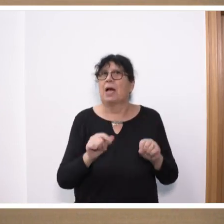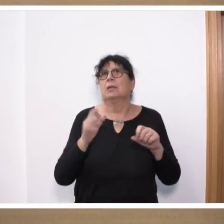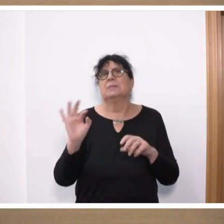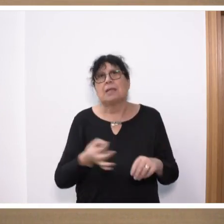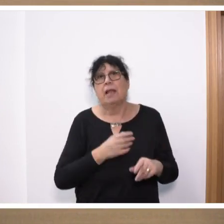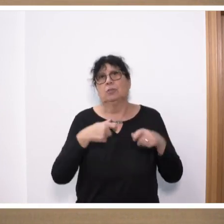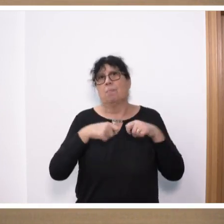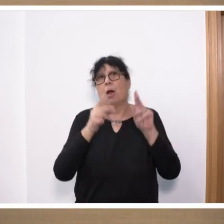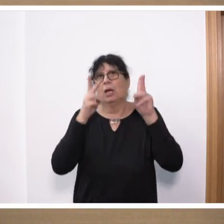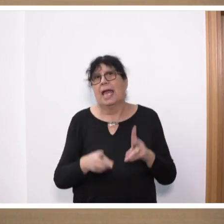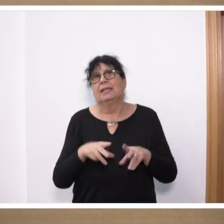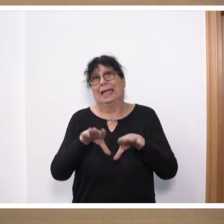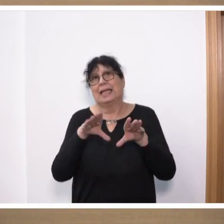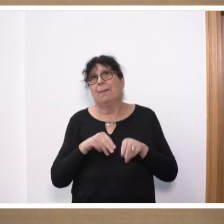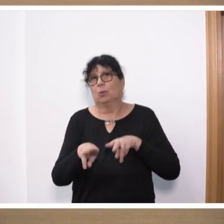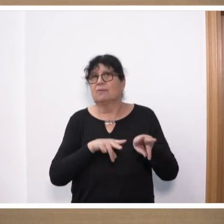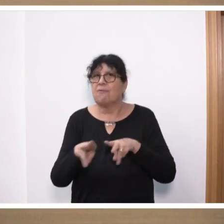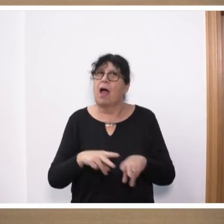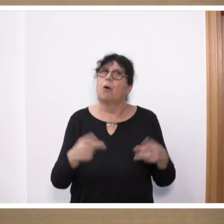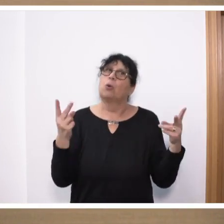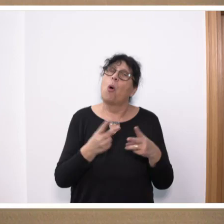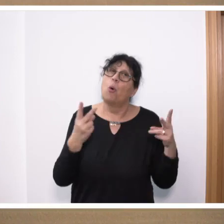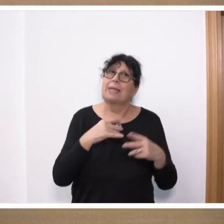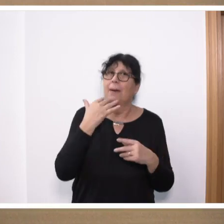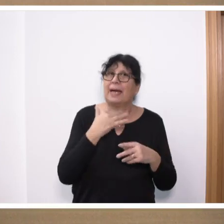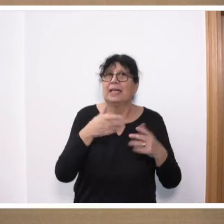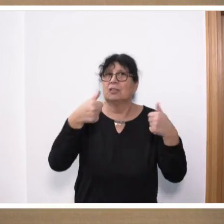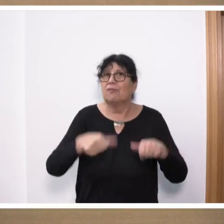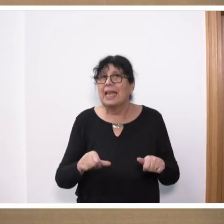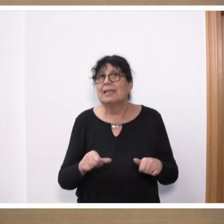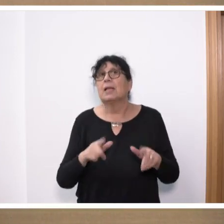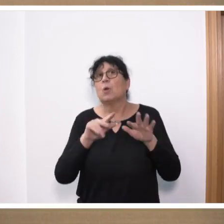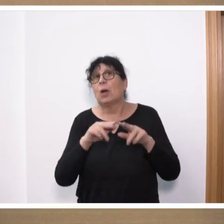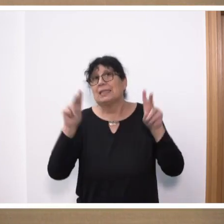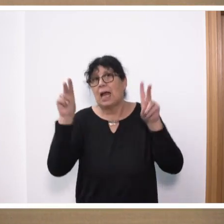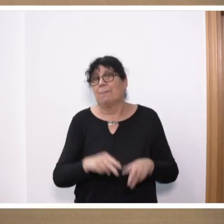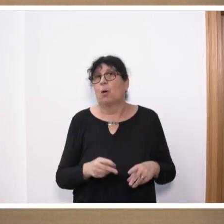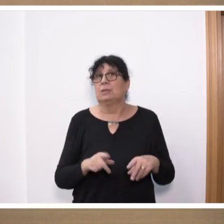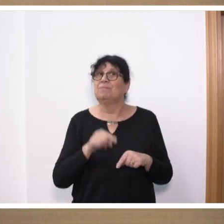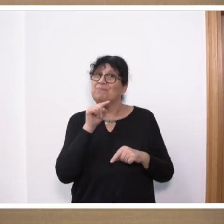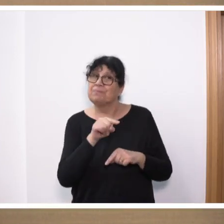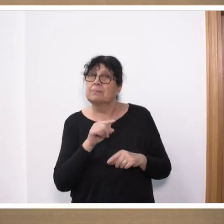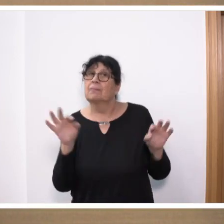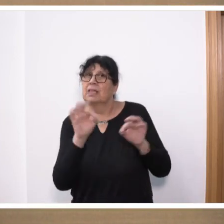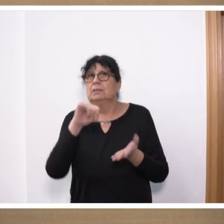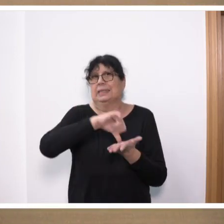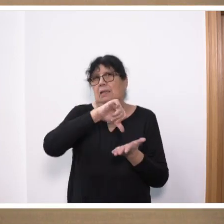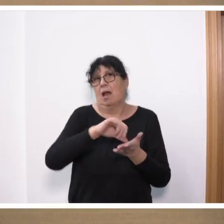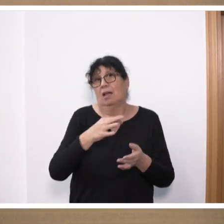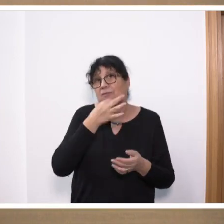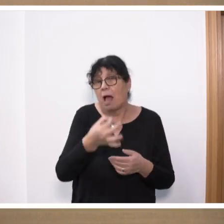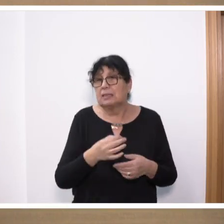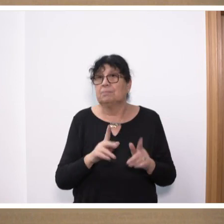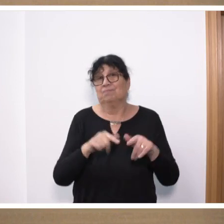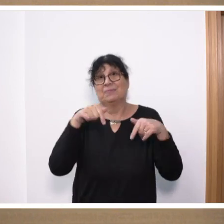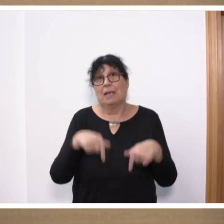bei Genehmigungsverfahren im Saarland oder bei Berichtspflichten unnötige Hürden abgebaut werden. Das sind ganz zentrale Fragen und die werden